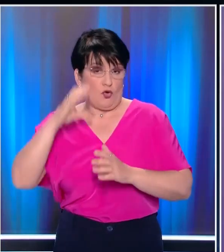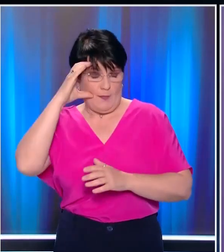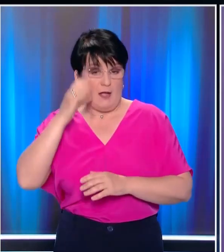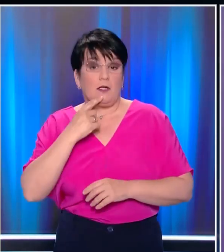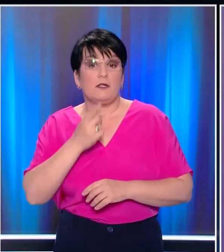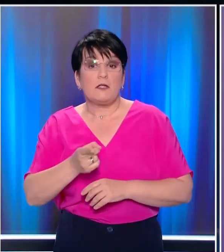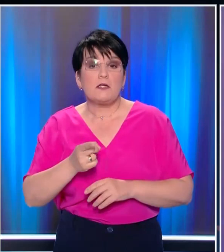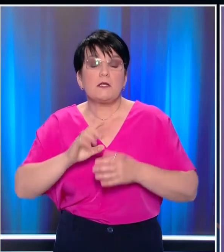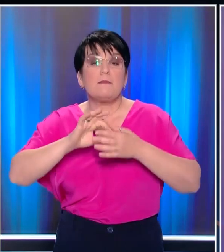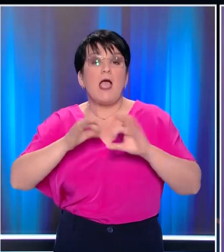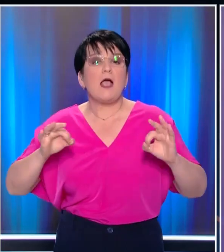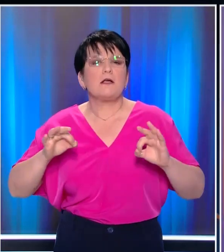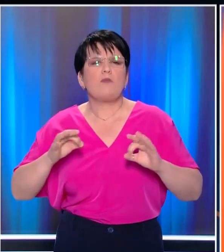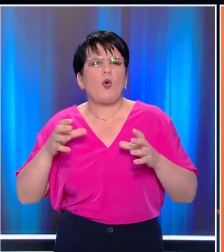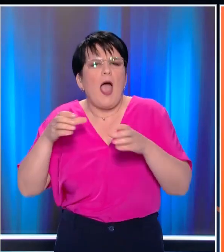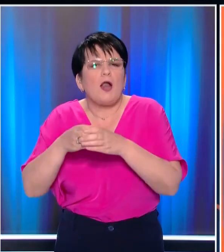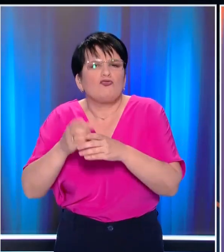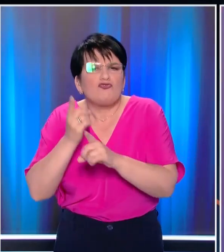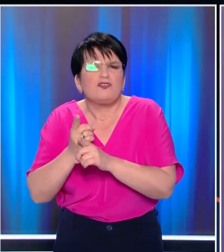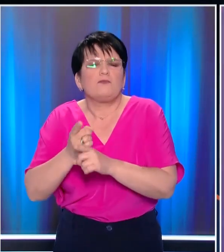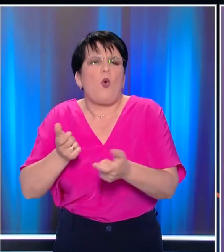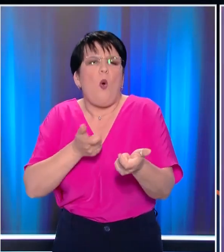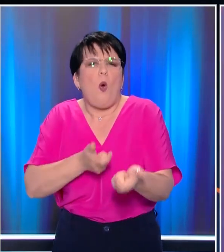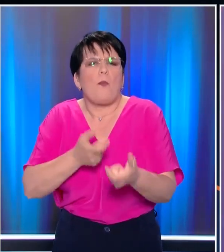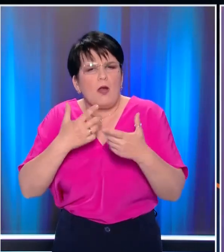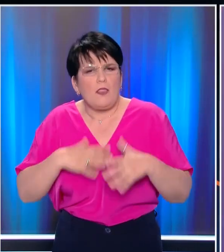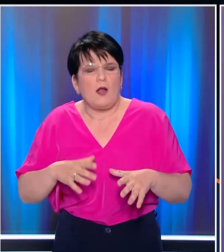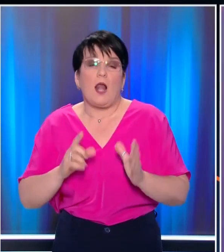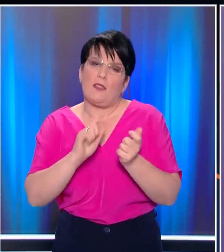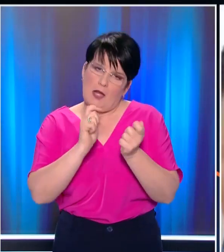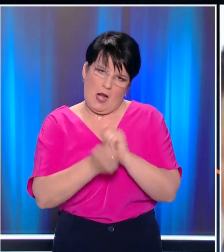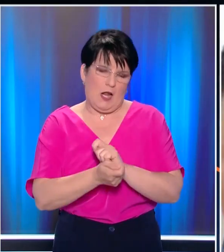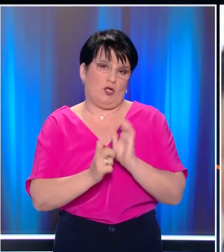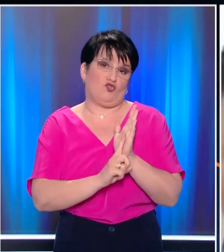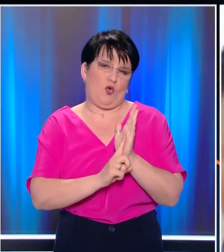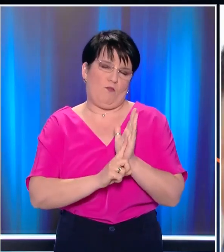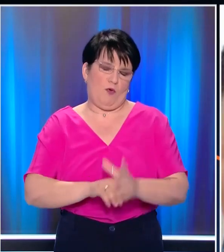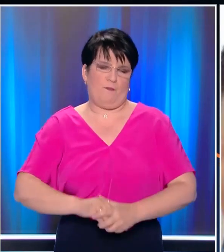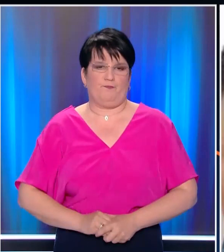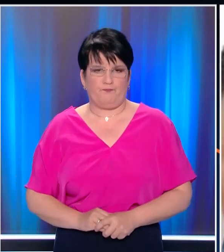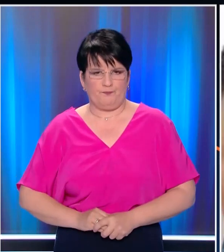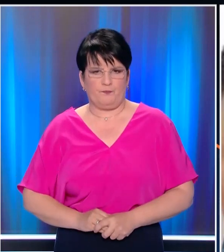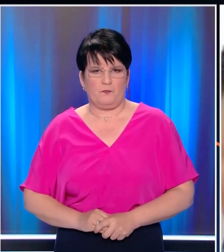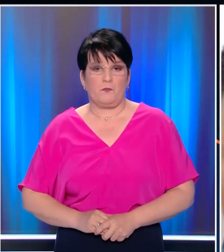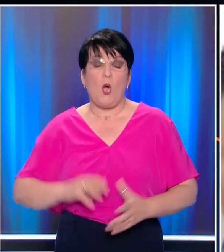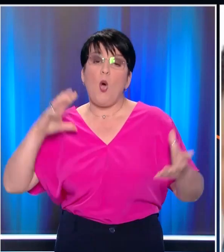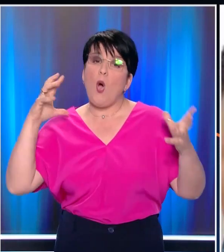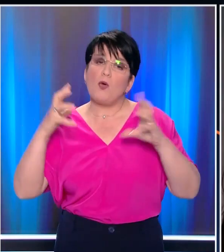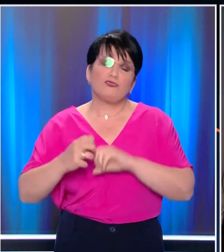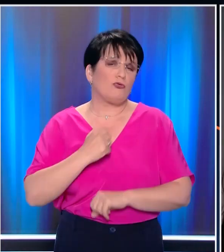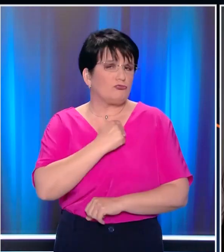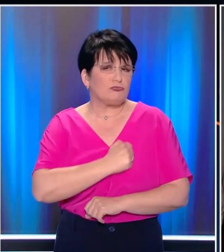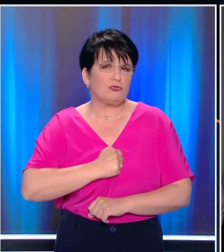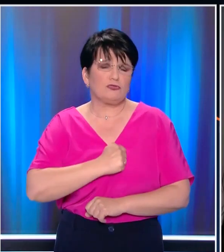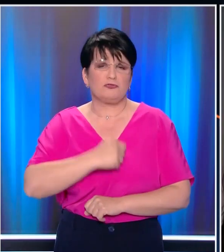πως πέρασε όλη την καριέρα του προσπαθώντας να προχωρήσουν μεταρρυθμίσεις για τα όπλα Την ώρα που θρυνεί όλος ο πλανήτης για τα